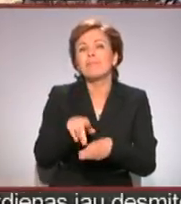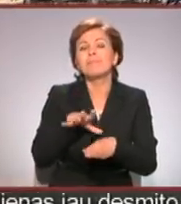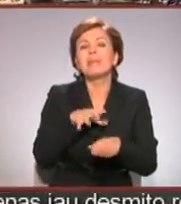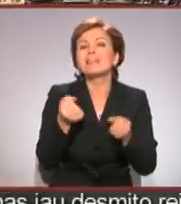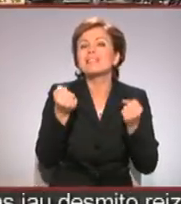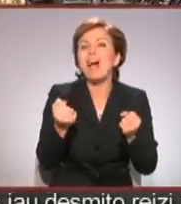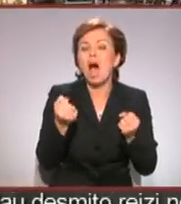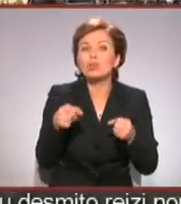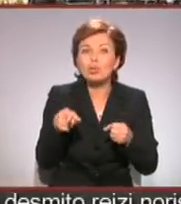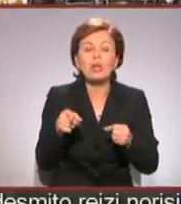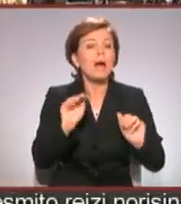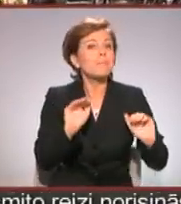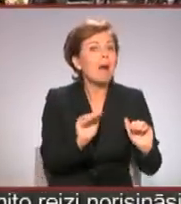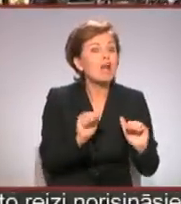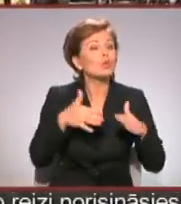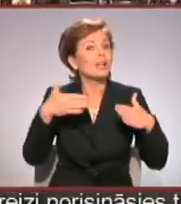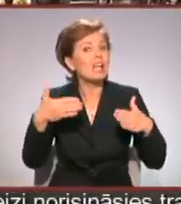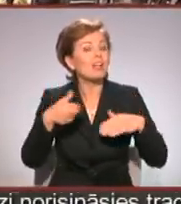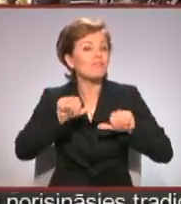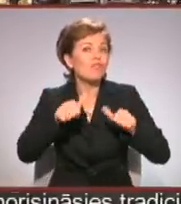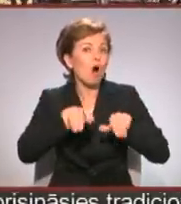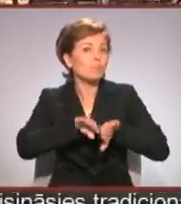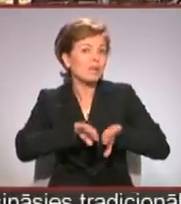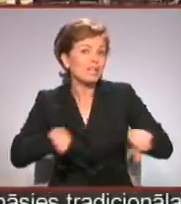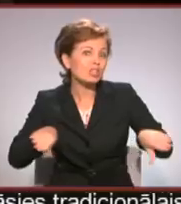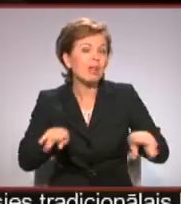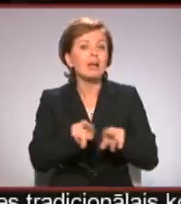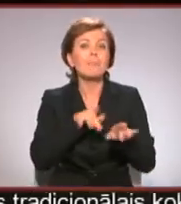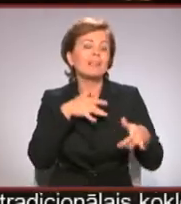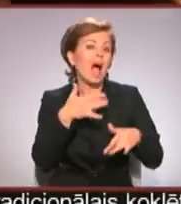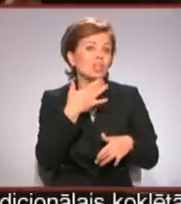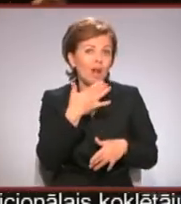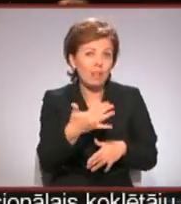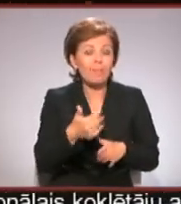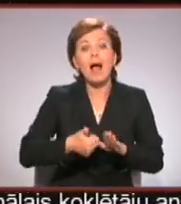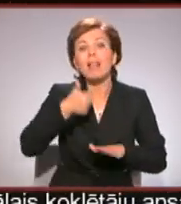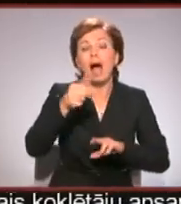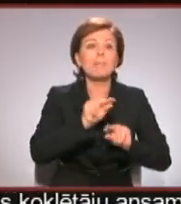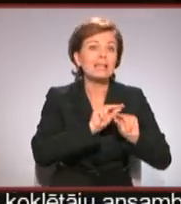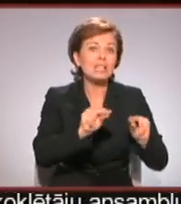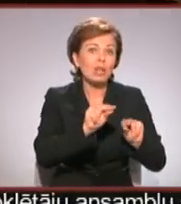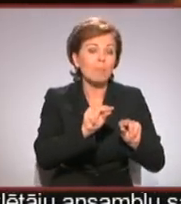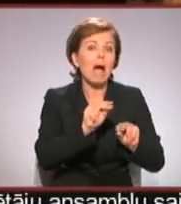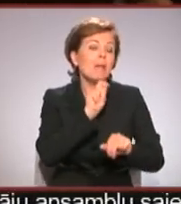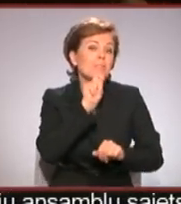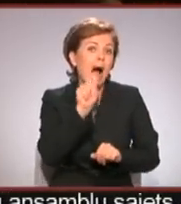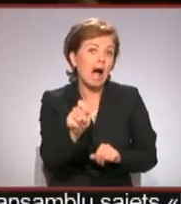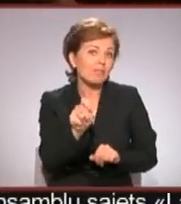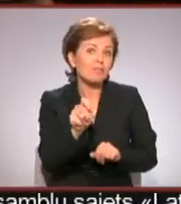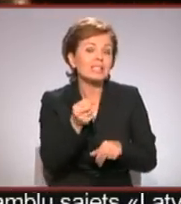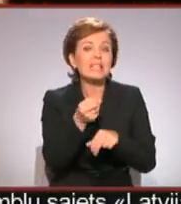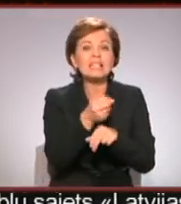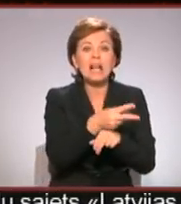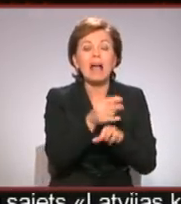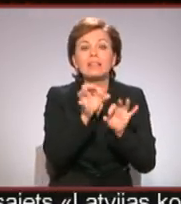Šobrīd lielo mazo formu izdalot, mēs gribam akcentēt teātra valotas līdzekļus. Sezonas labākā iestudējuma balvoja ir nominēts – izraidītie